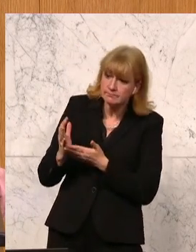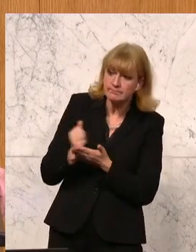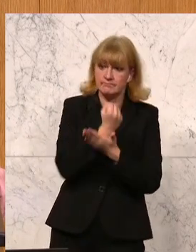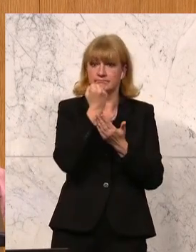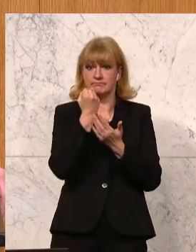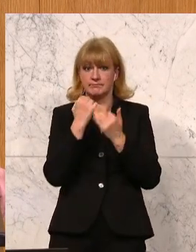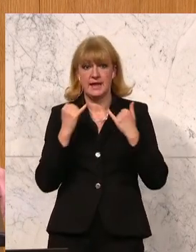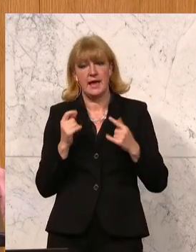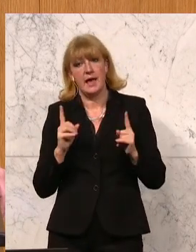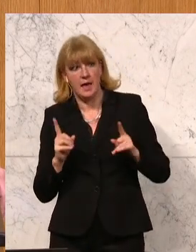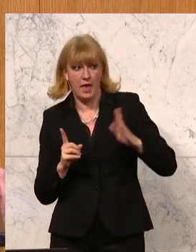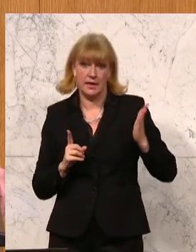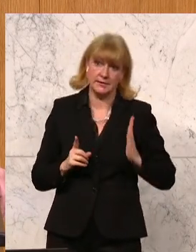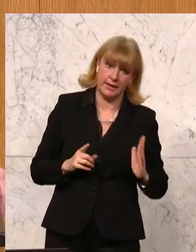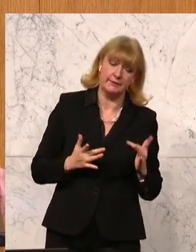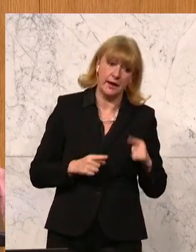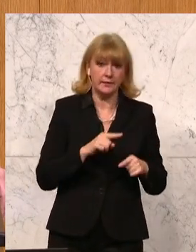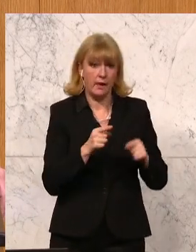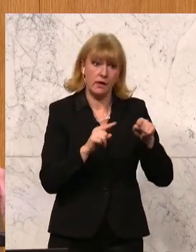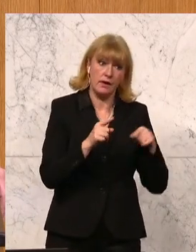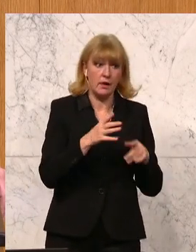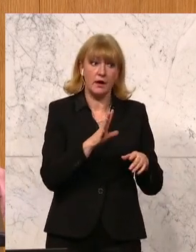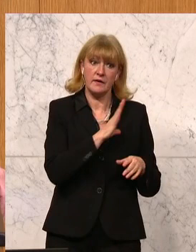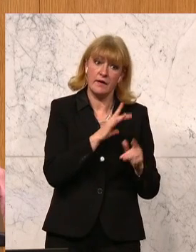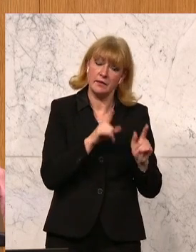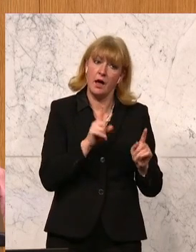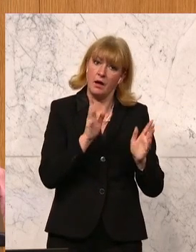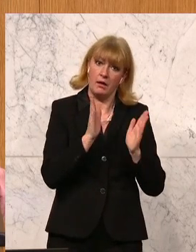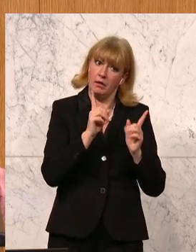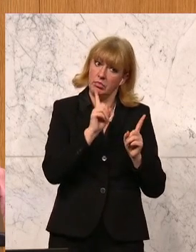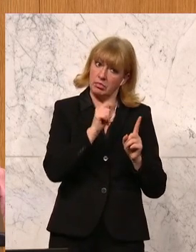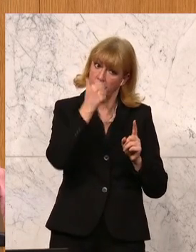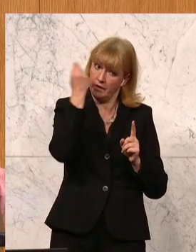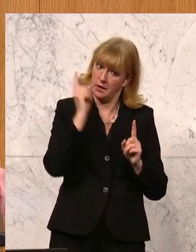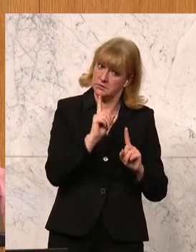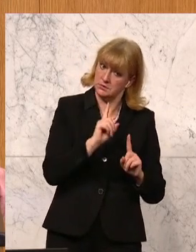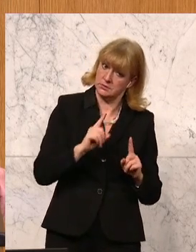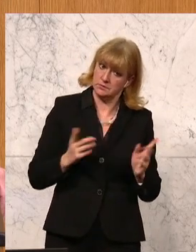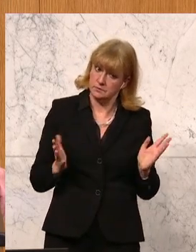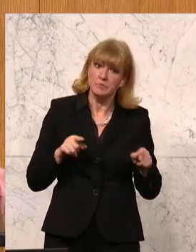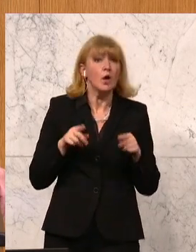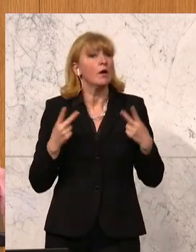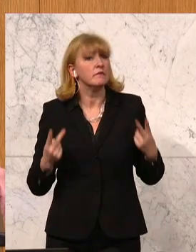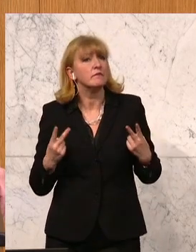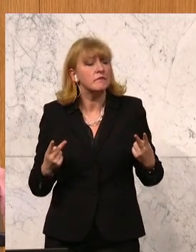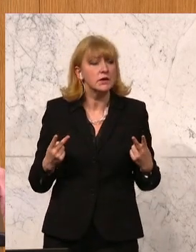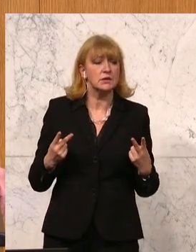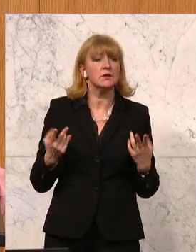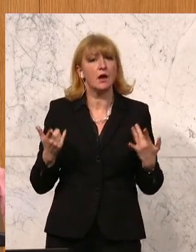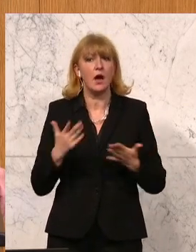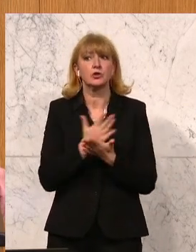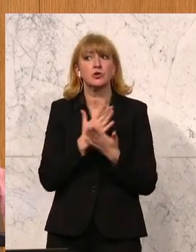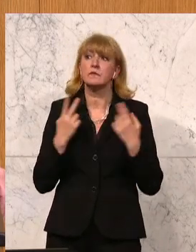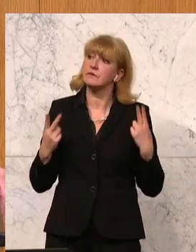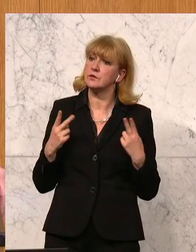auch die Gefahren, die sich vielleicht da oder dort ergeben, nicht auszublenden. Und das ist ein wichtiger Beitrag. Es ist eine richtige Entscheidung,